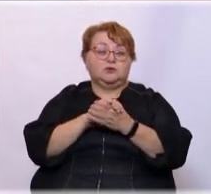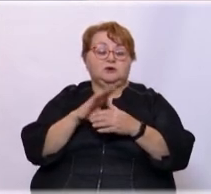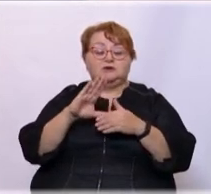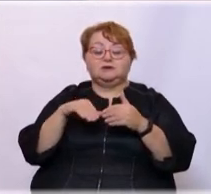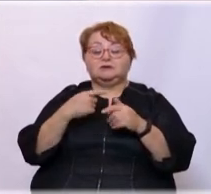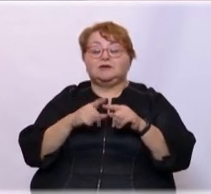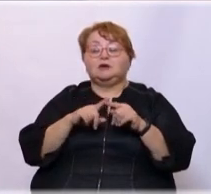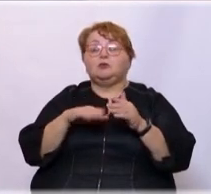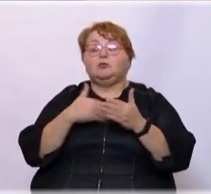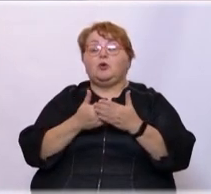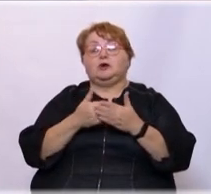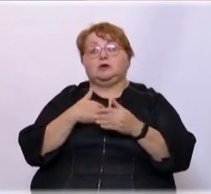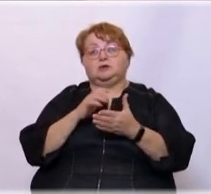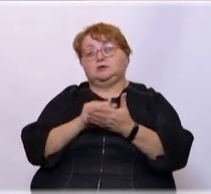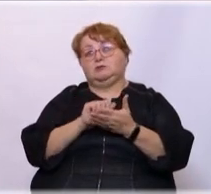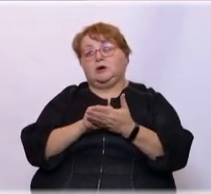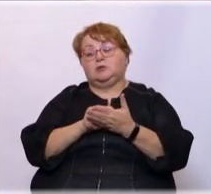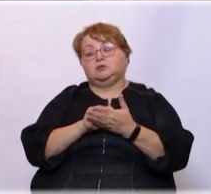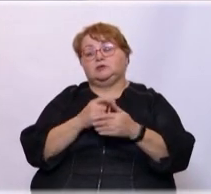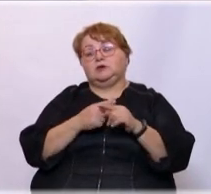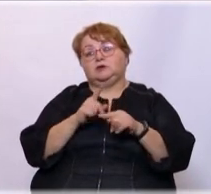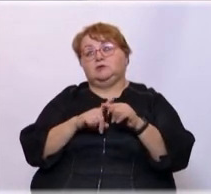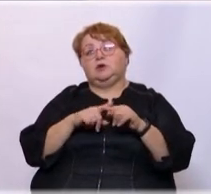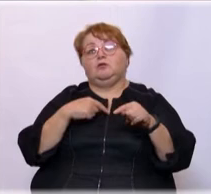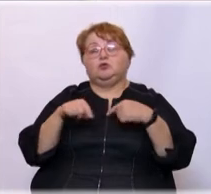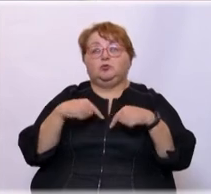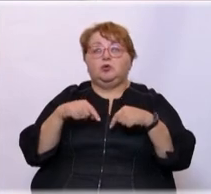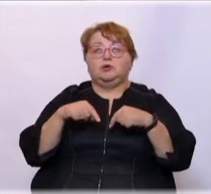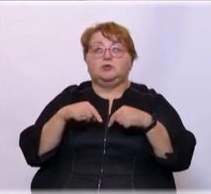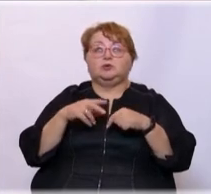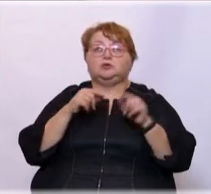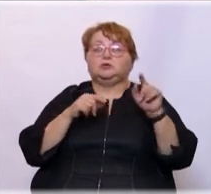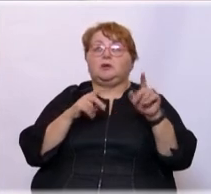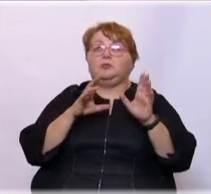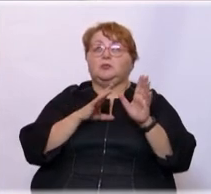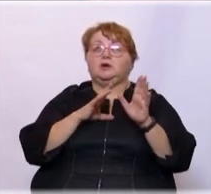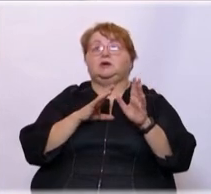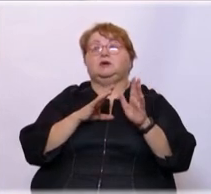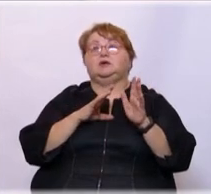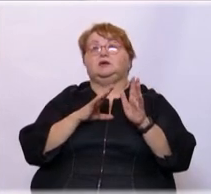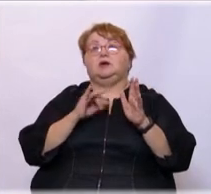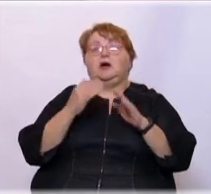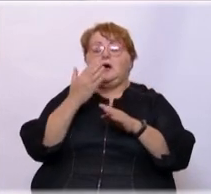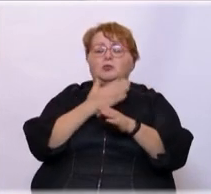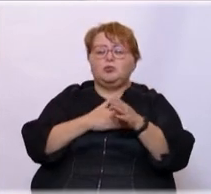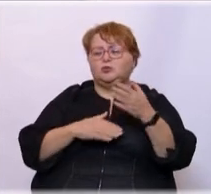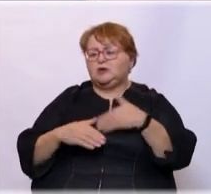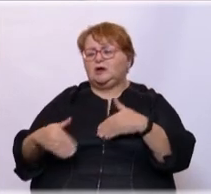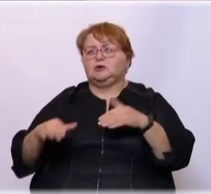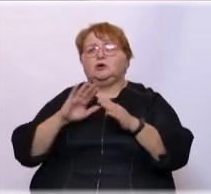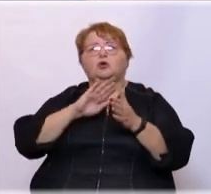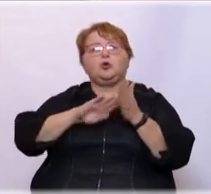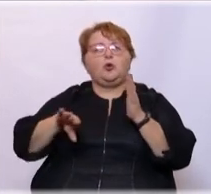пор, вот я занимаюсь, так сказать, футболом среди, но там через нас прошли и ампутанты, все, кроме